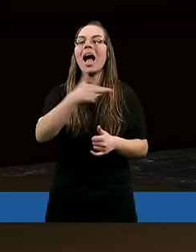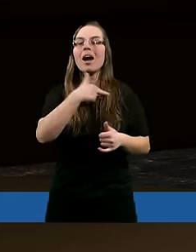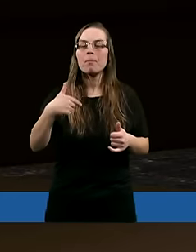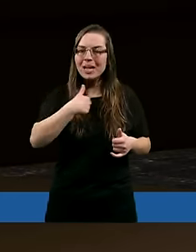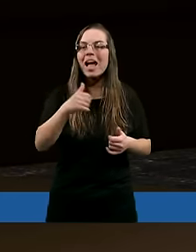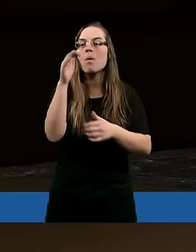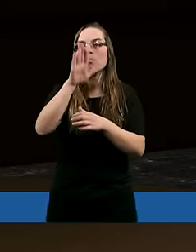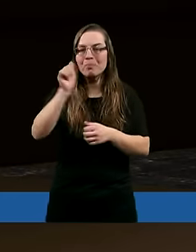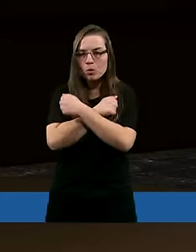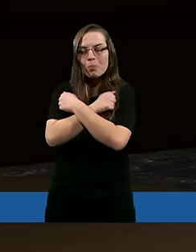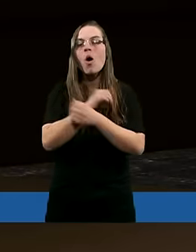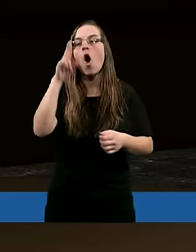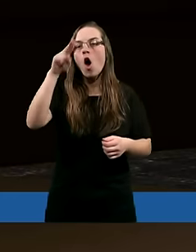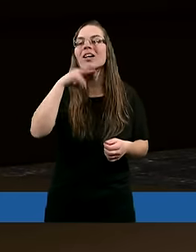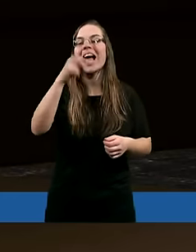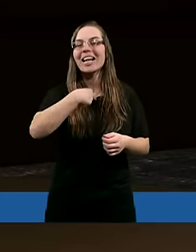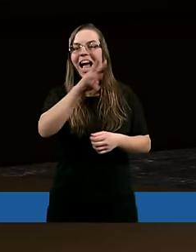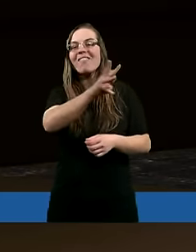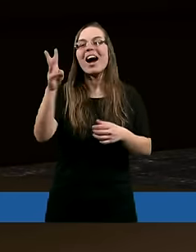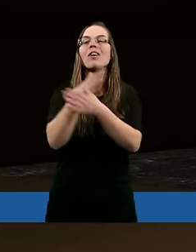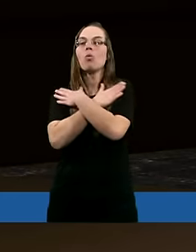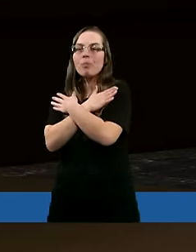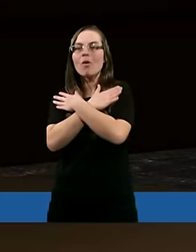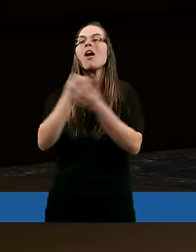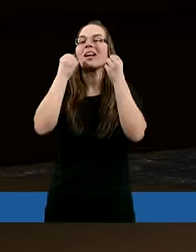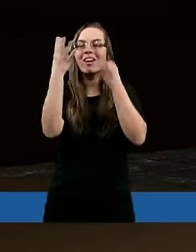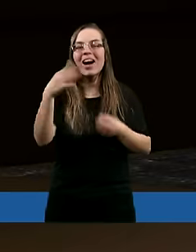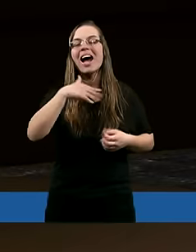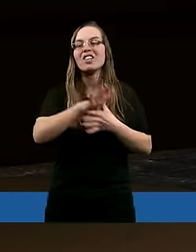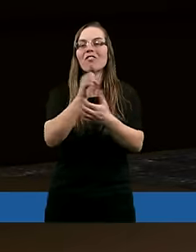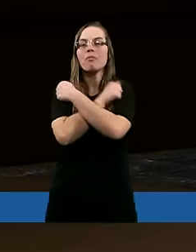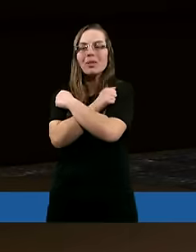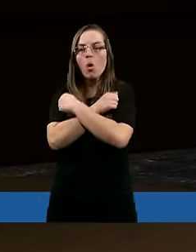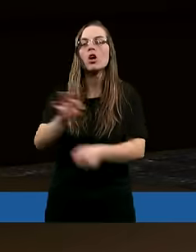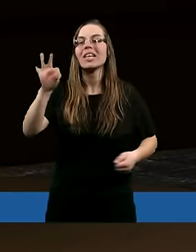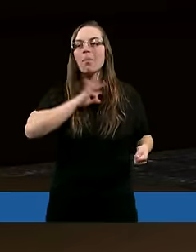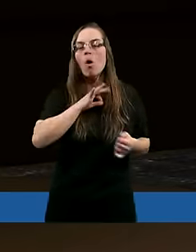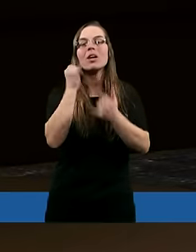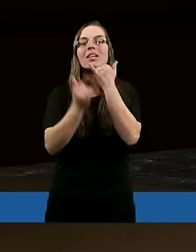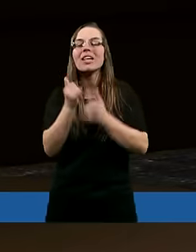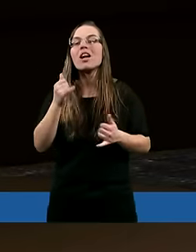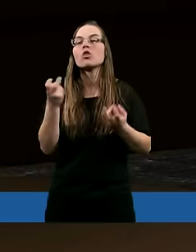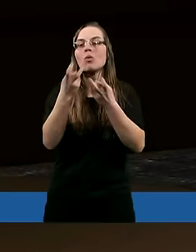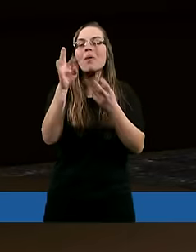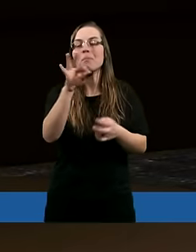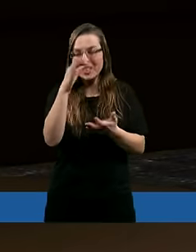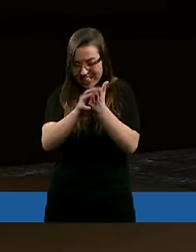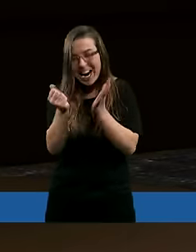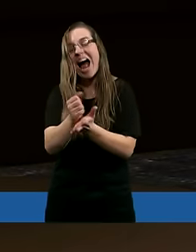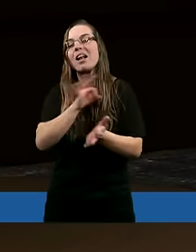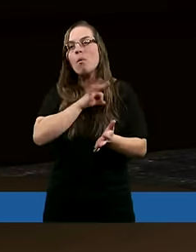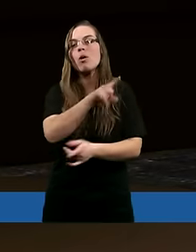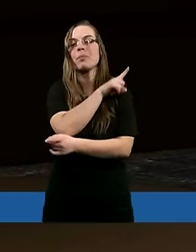mnie umiłował Ojciec, tak i ja was umiłowałem. Trwajcie w miłości mojej. Jeśli przykazań moich przestrzegać